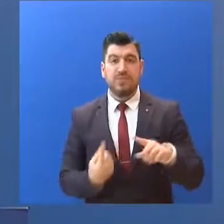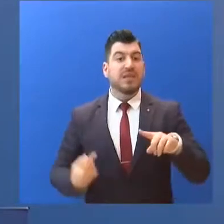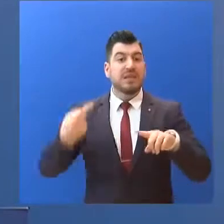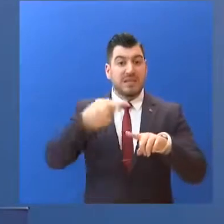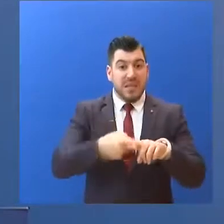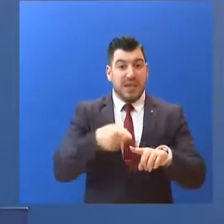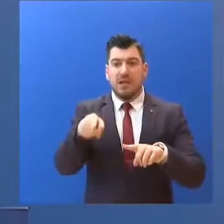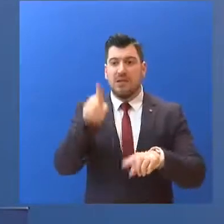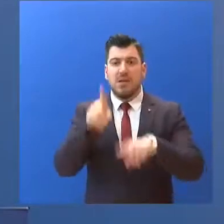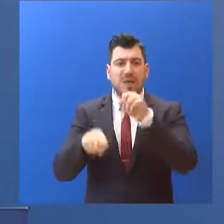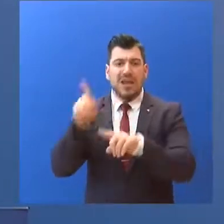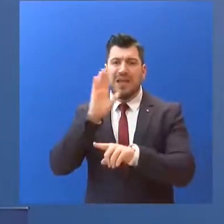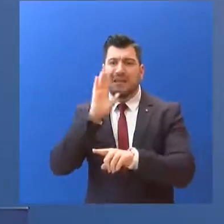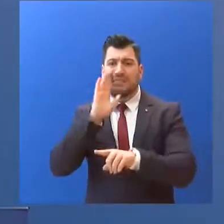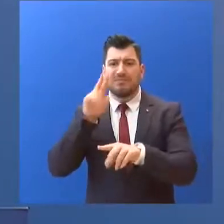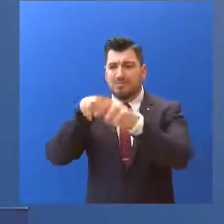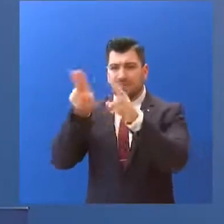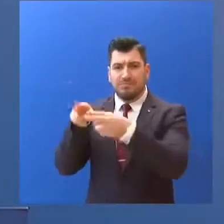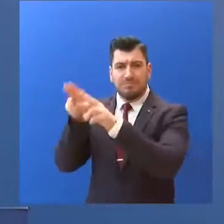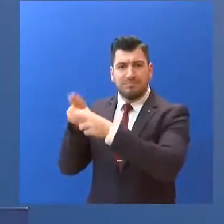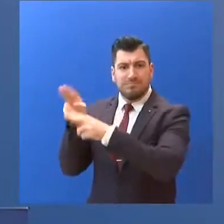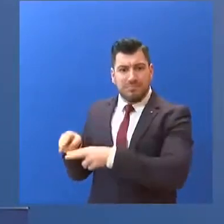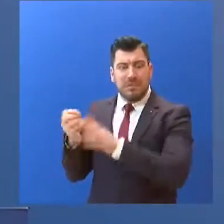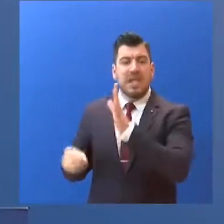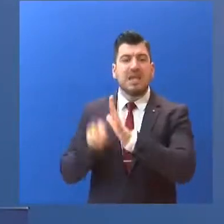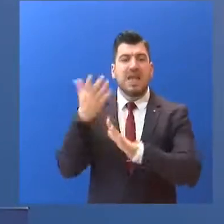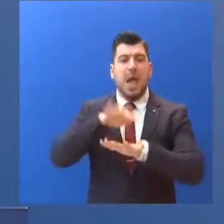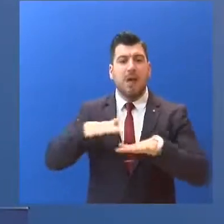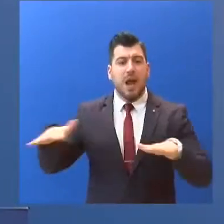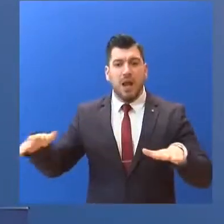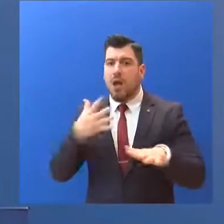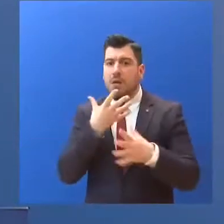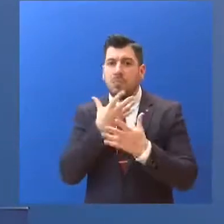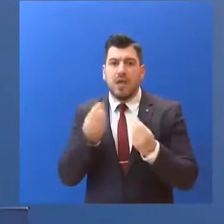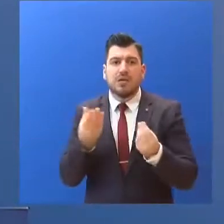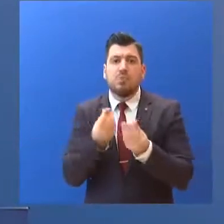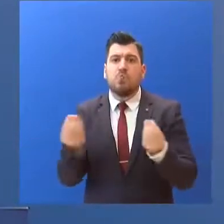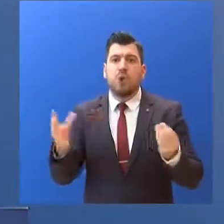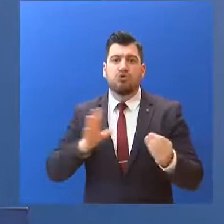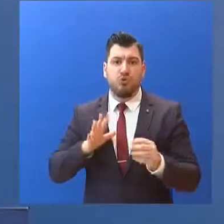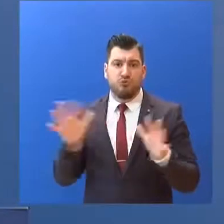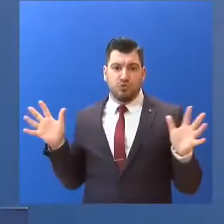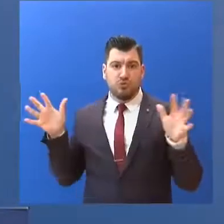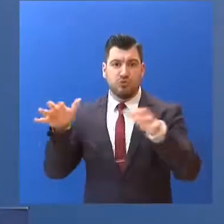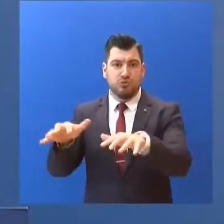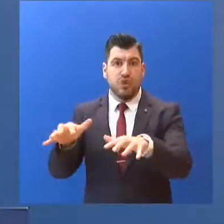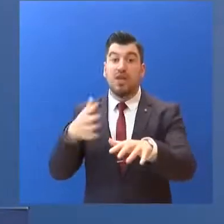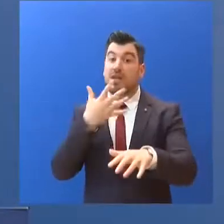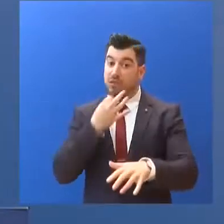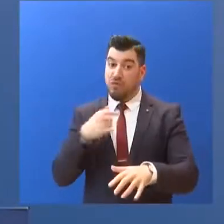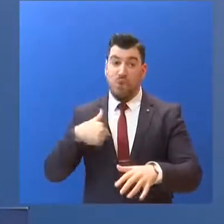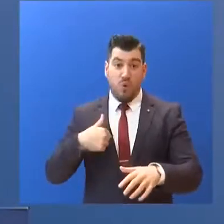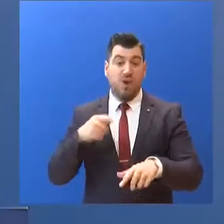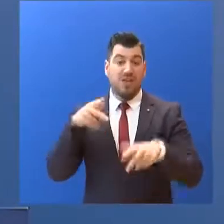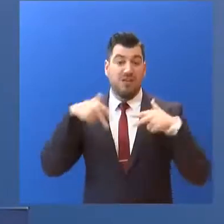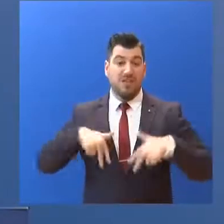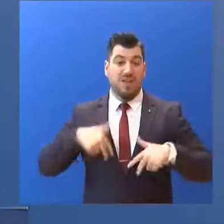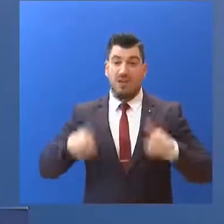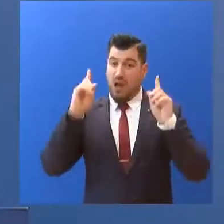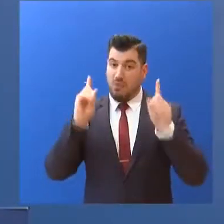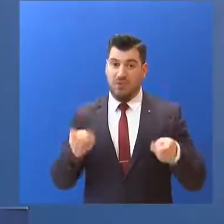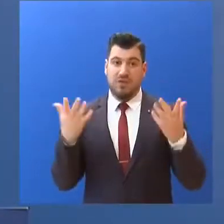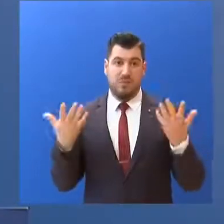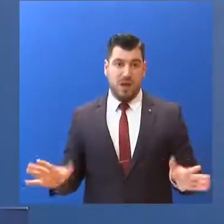ο συγχροντισμός σε κάποιες λαϊκές αγορές... ή στη νέα παραλία της Θεσσαλονίκης. Γι' αυτό, αντιδράσαμε άμεσα. Η ελληνική